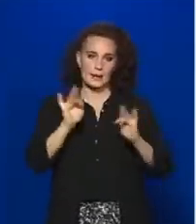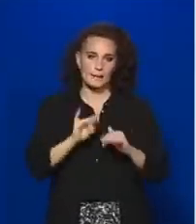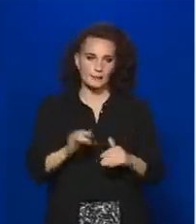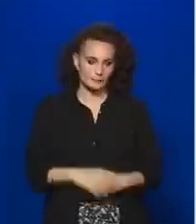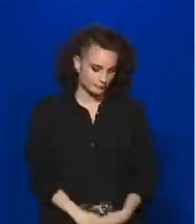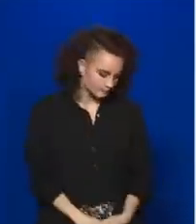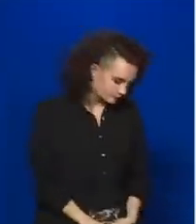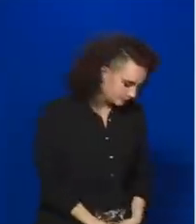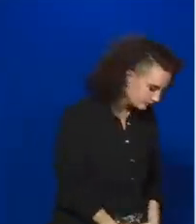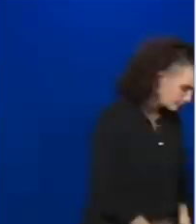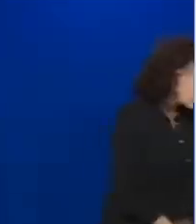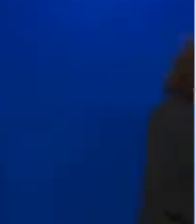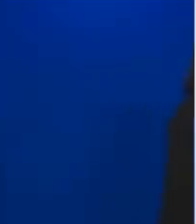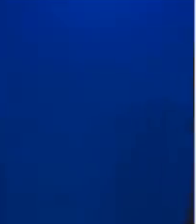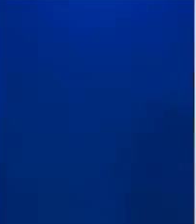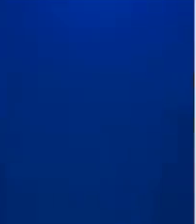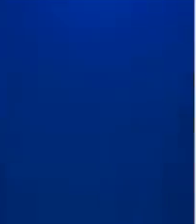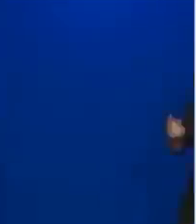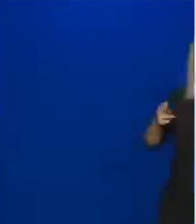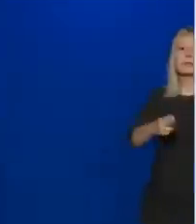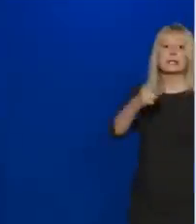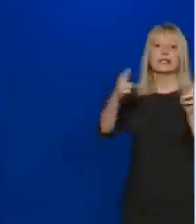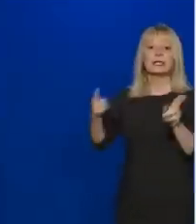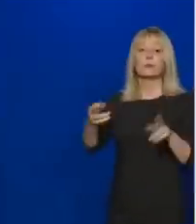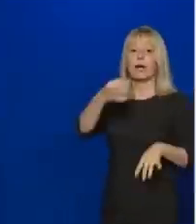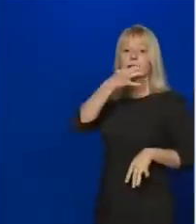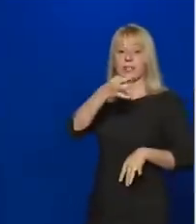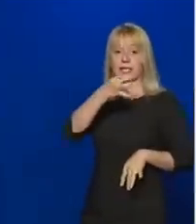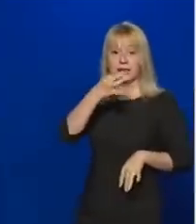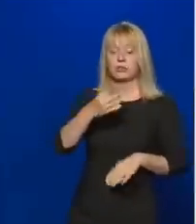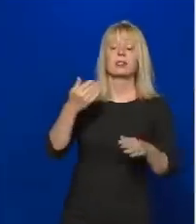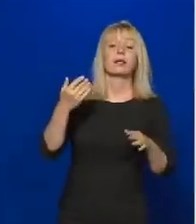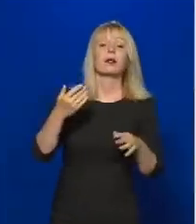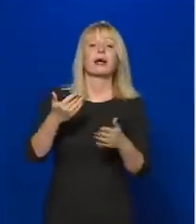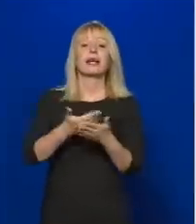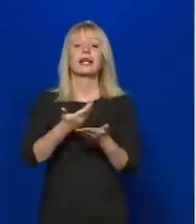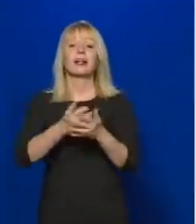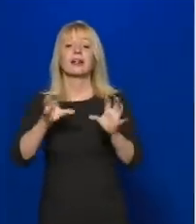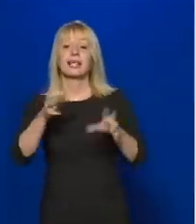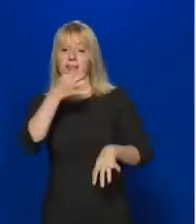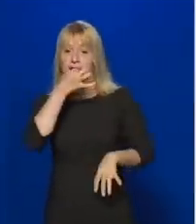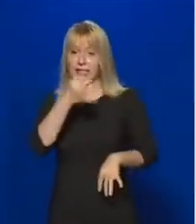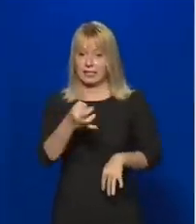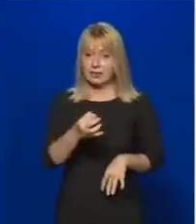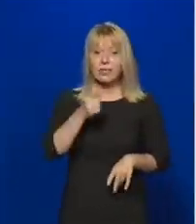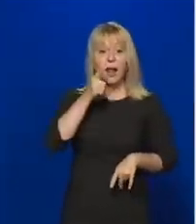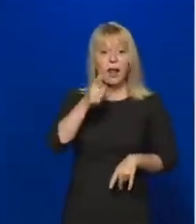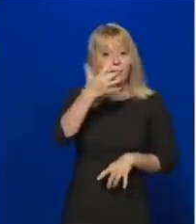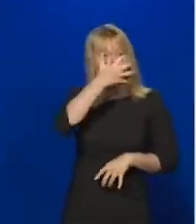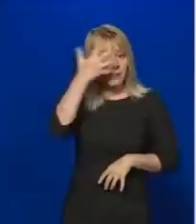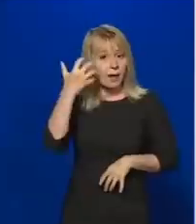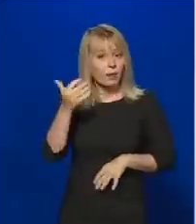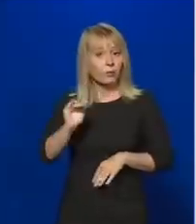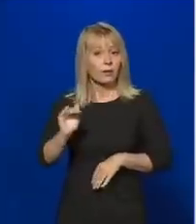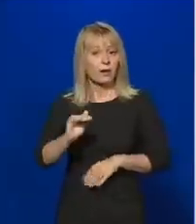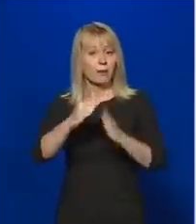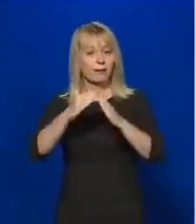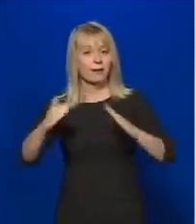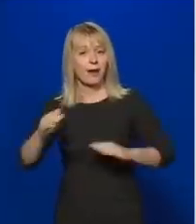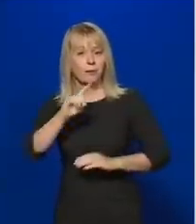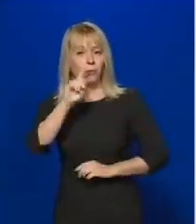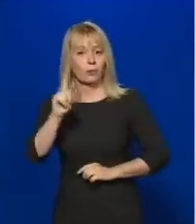És akkor térjünk rá a kérdésekre. A Hír TV azt kérdezi, hogy lesznek-e nyáron gyermektáborok?